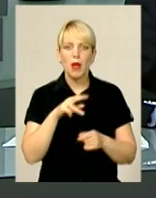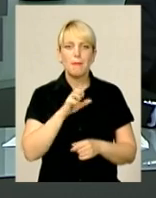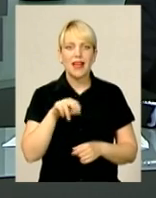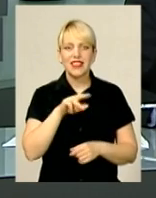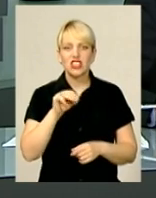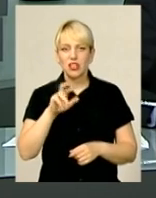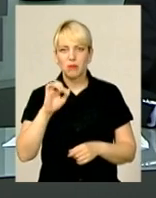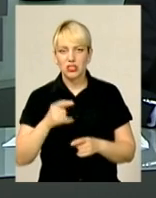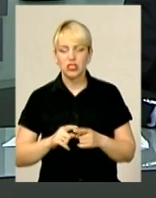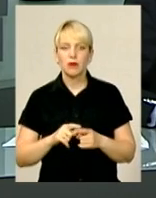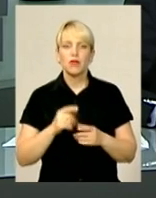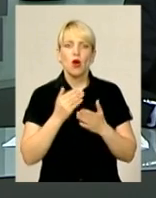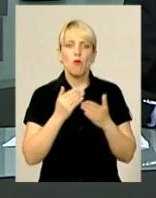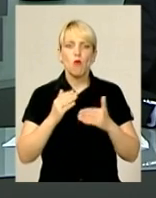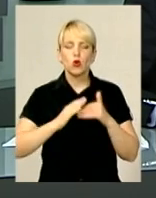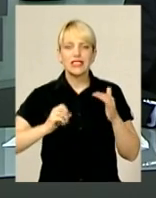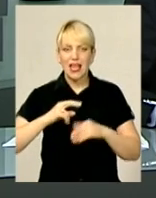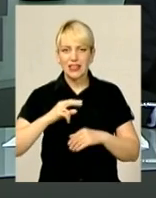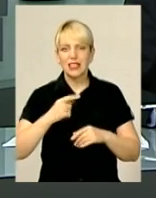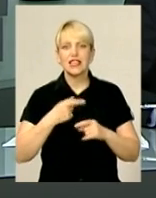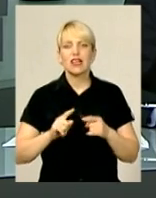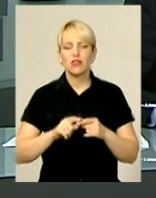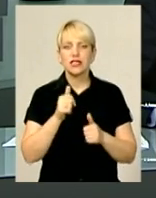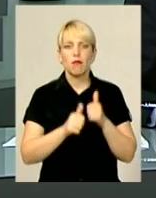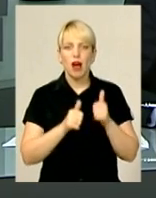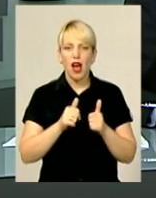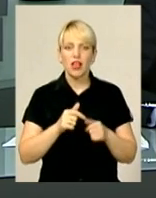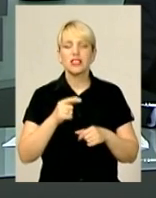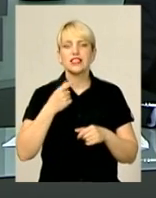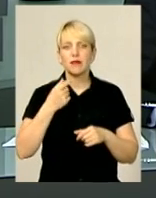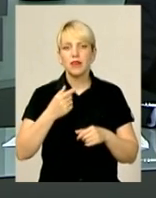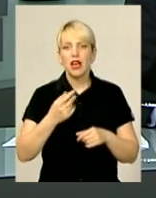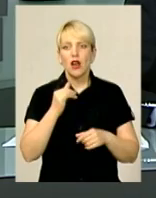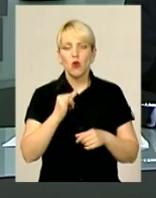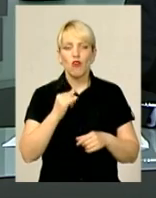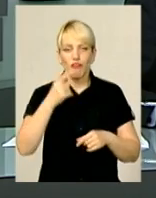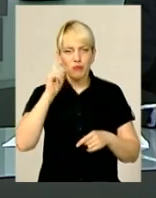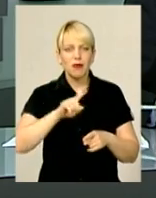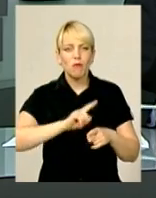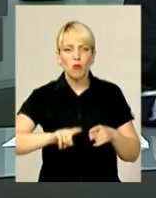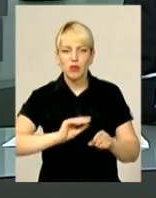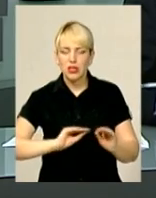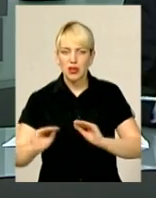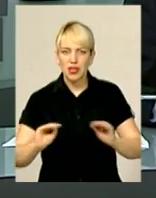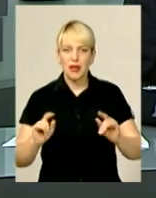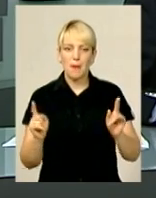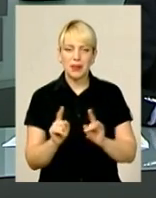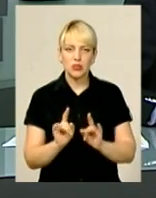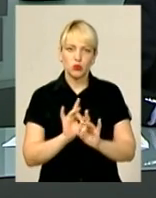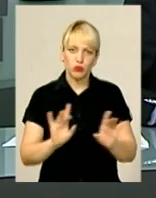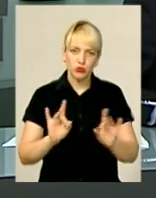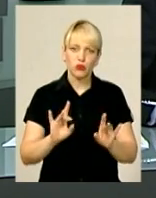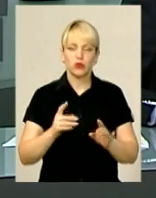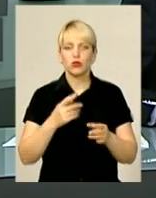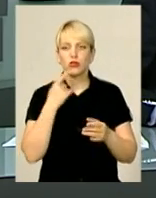подивитися. Музейники змагалися між собою у вмінні мобільно змонтувати експозиції та презентувати їх коротко, вичерпно та